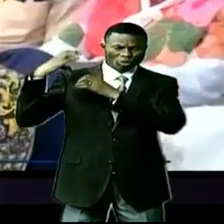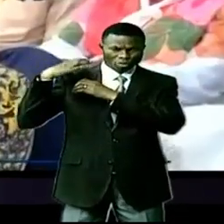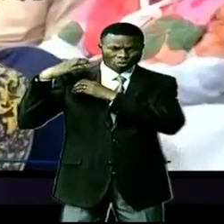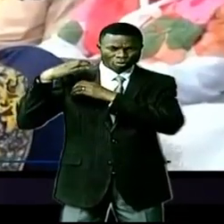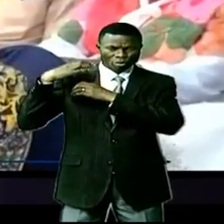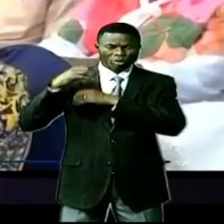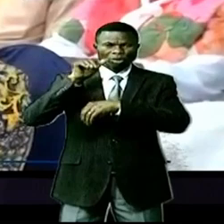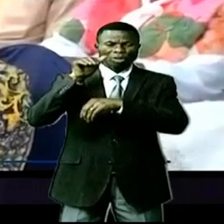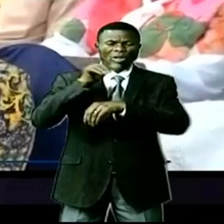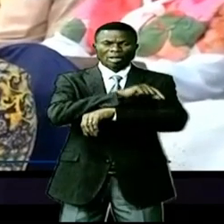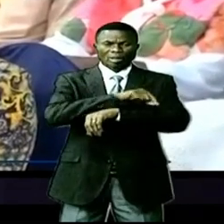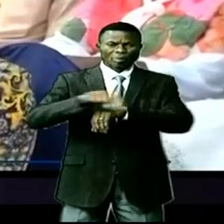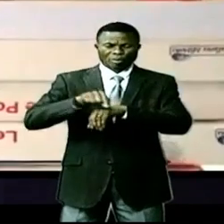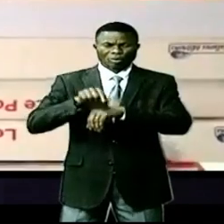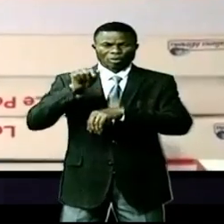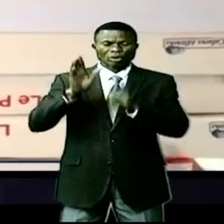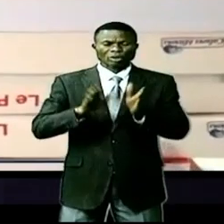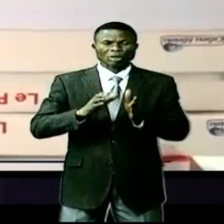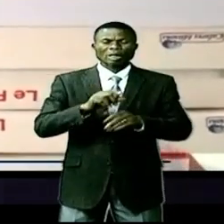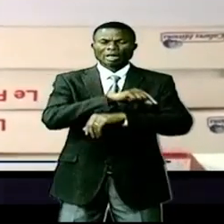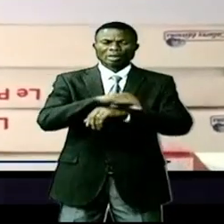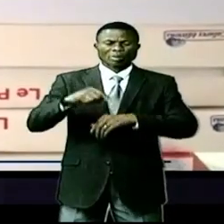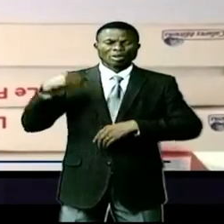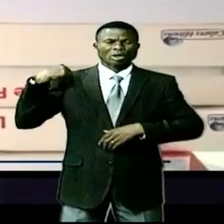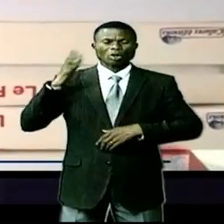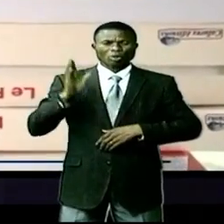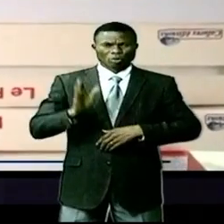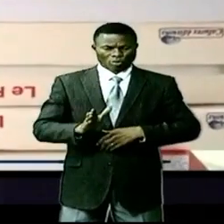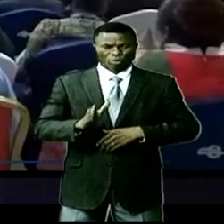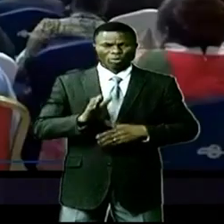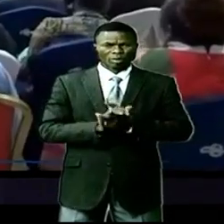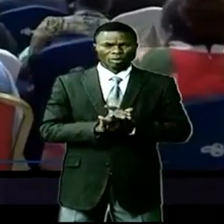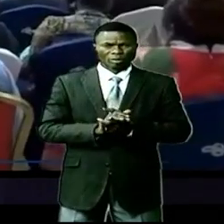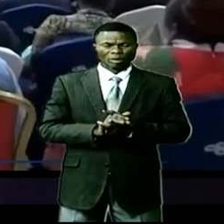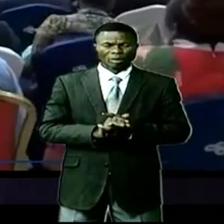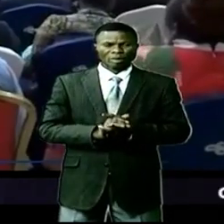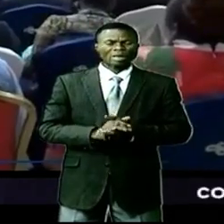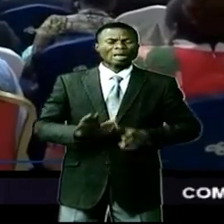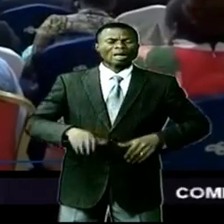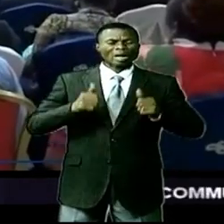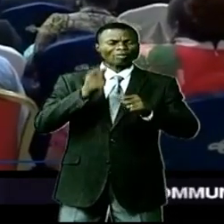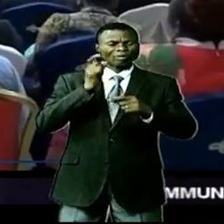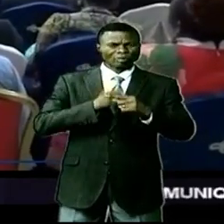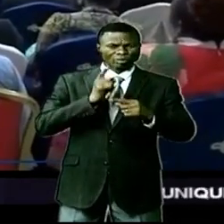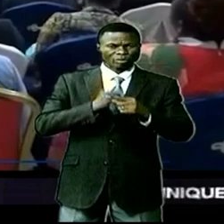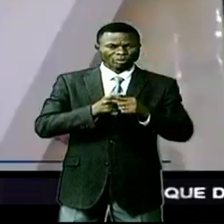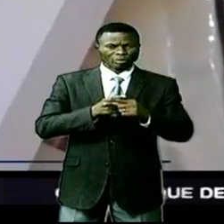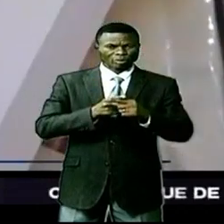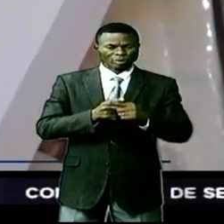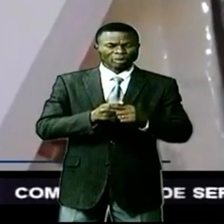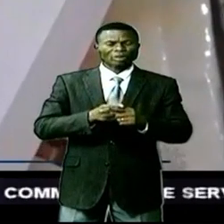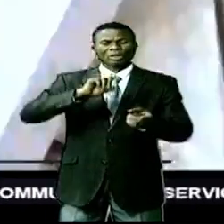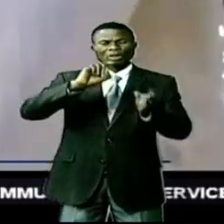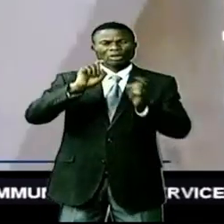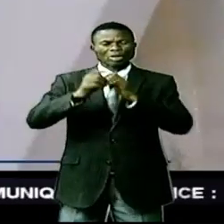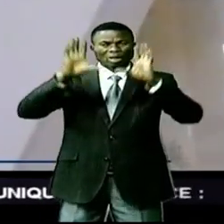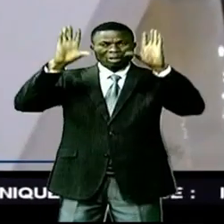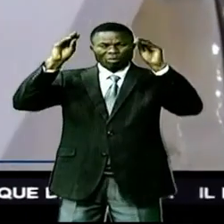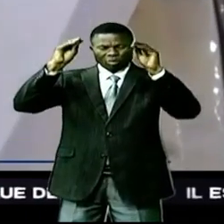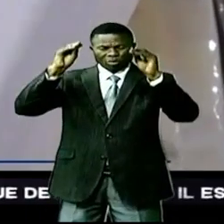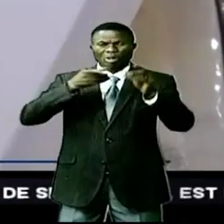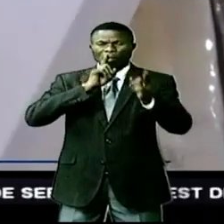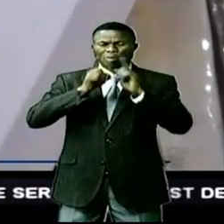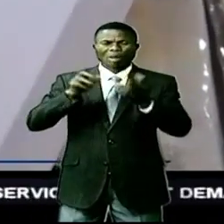directeur du cabinet adjoint du gouverneur. Porté croix, hymne à la misérable vie, un nouvel enfant dans les librairies qui traite